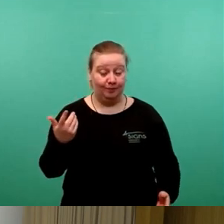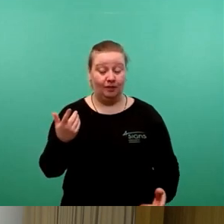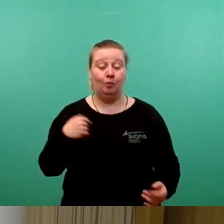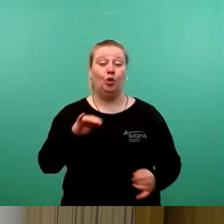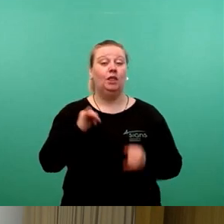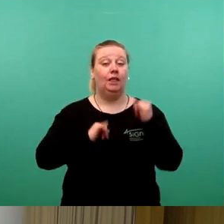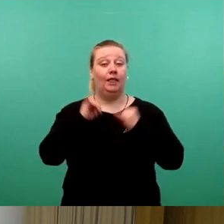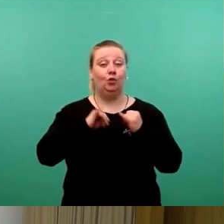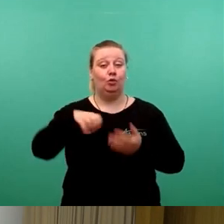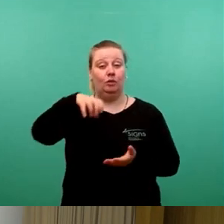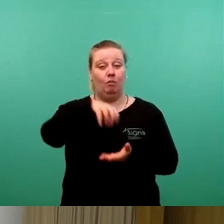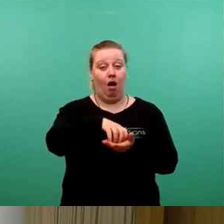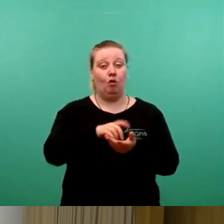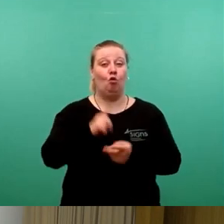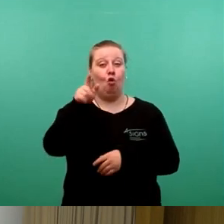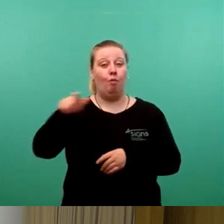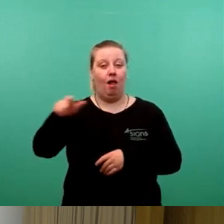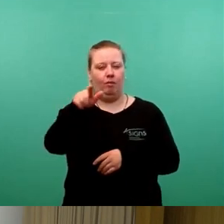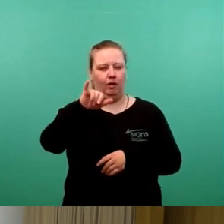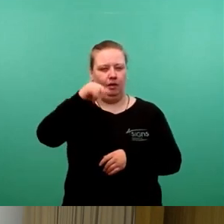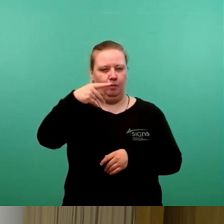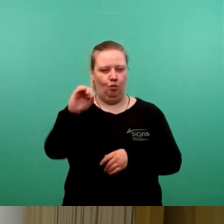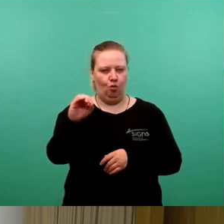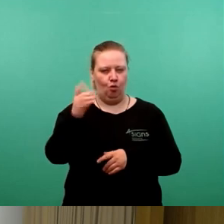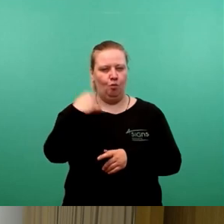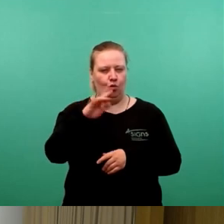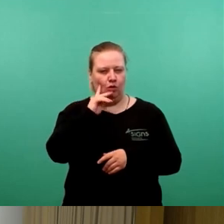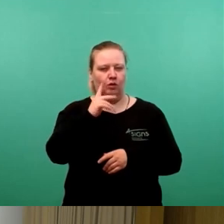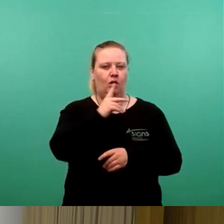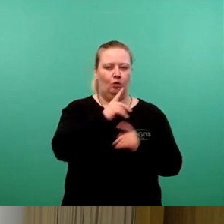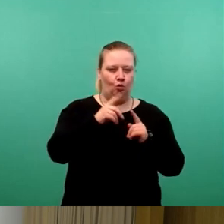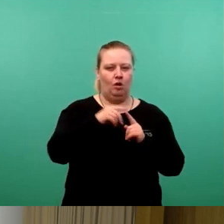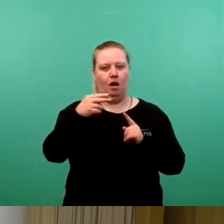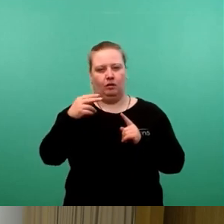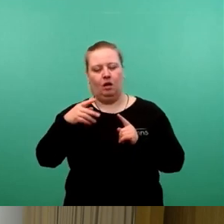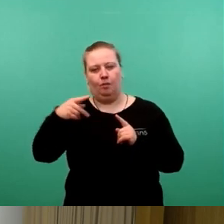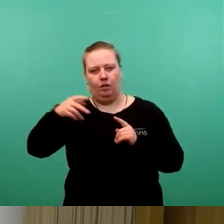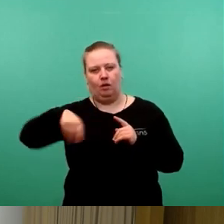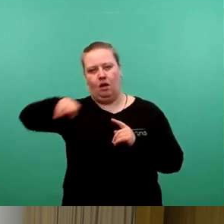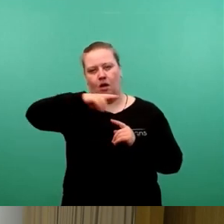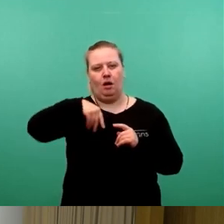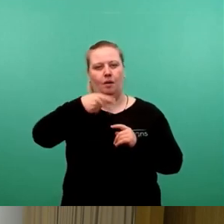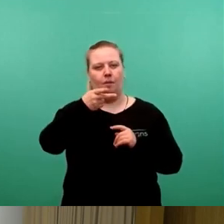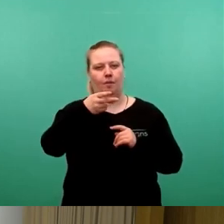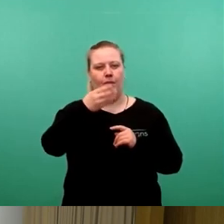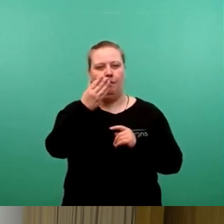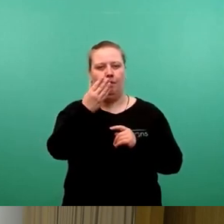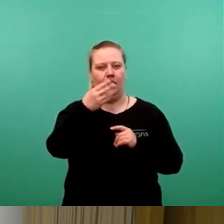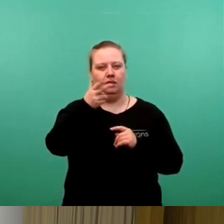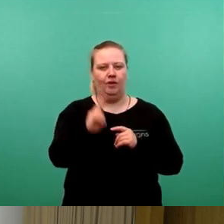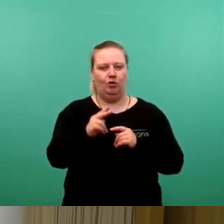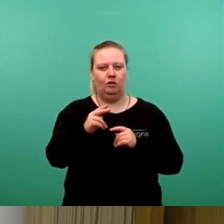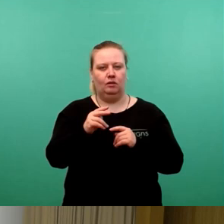Oberelbe oder auch kurz Ipo soll zwischen Donau, Heidenau und Pirna entlang der B172A dem Zubringer zur